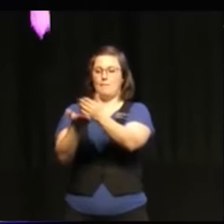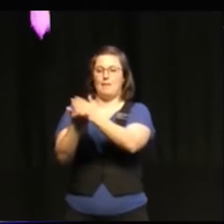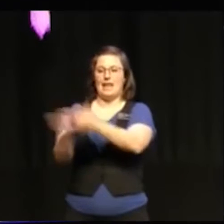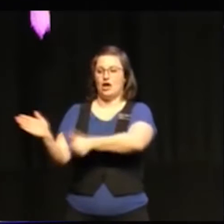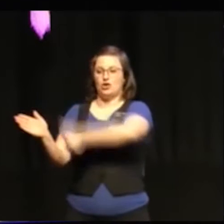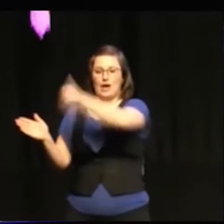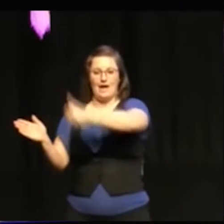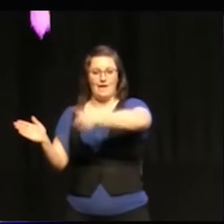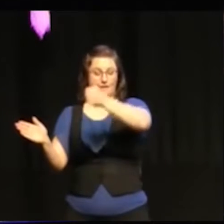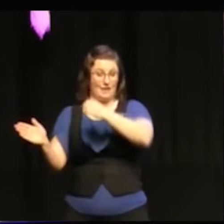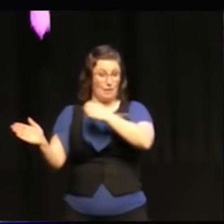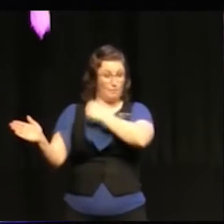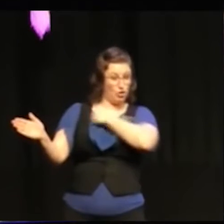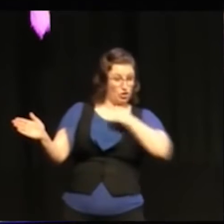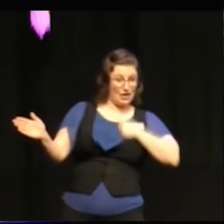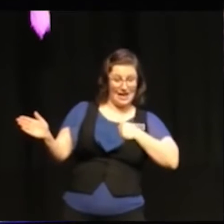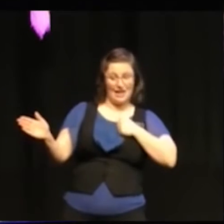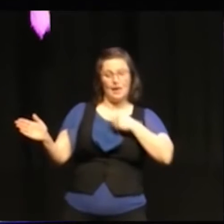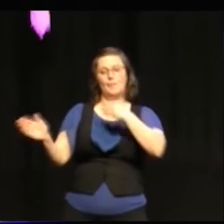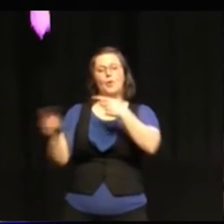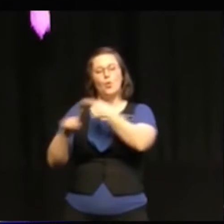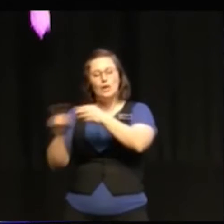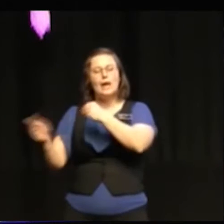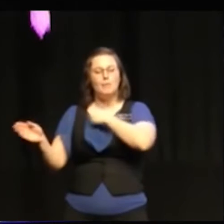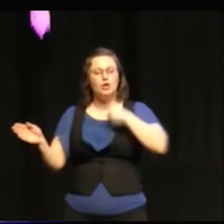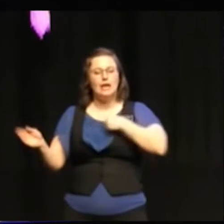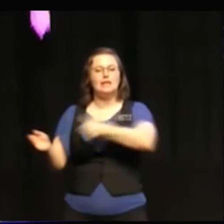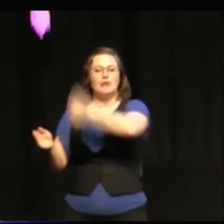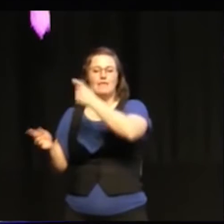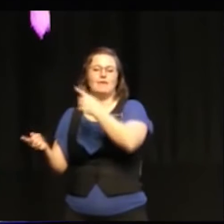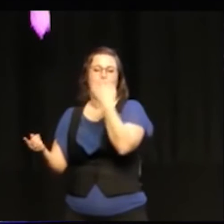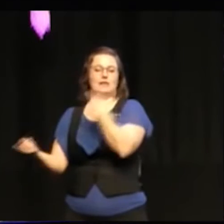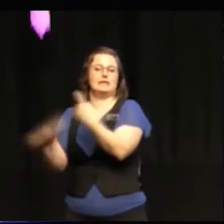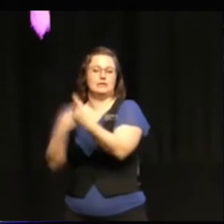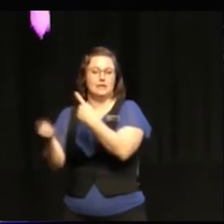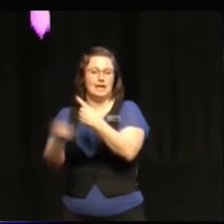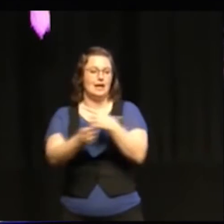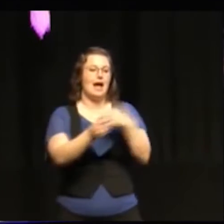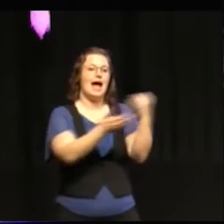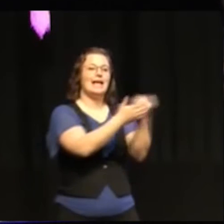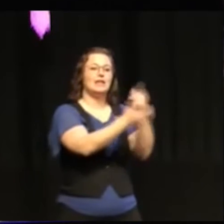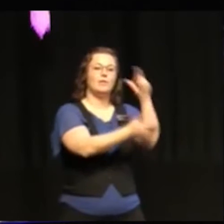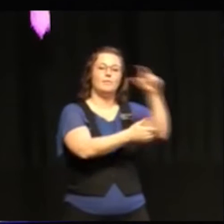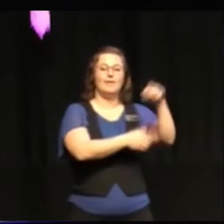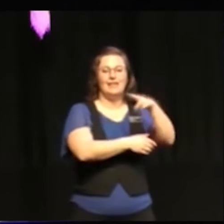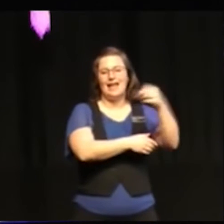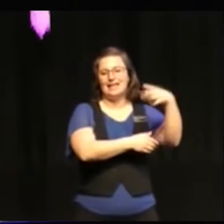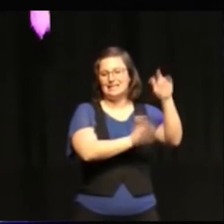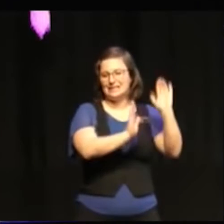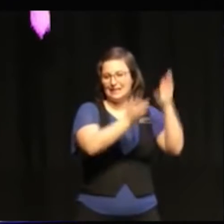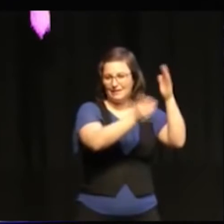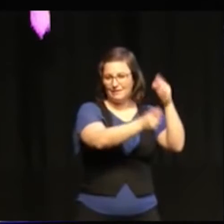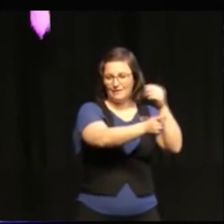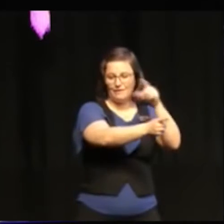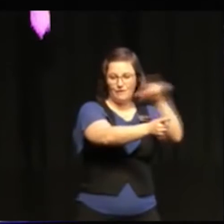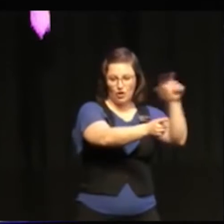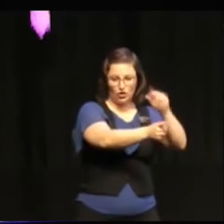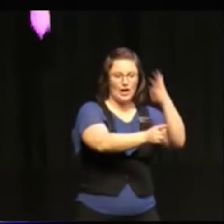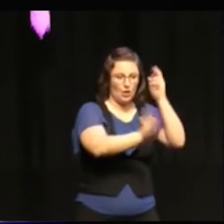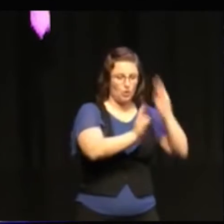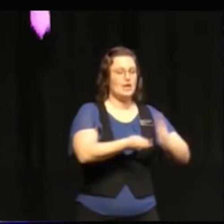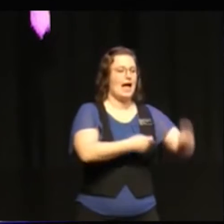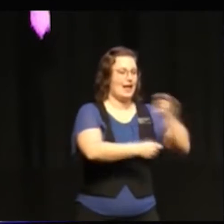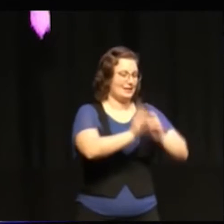myndigheter i näringslivet. Vi har ett särskilt